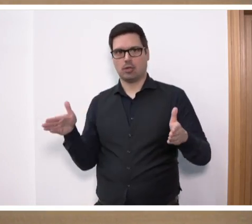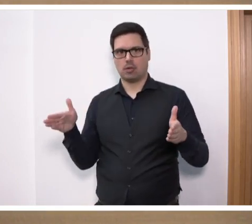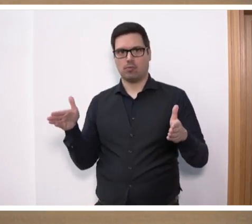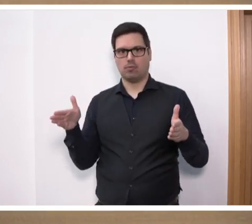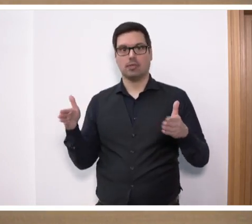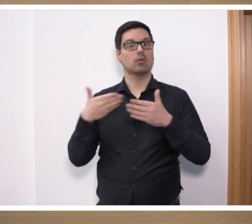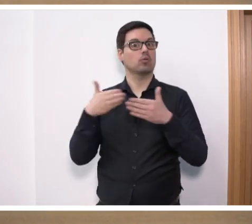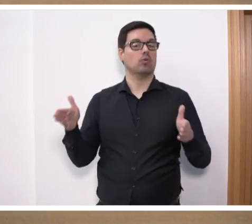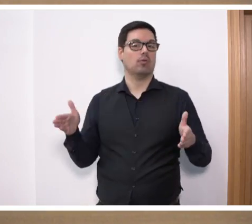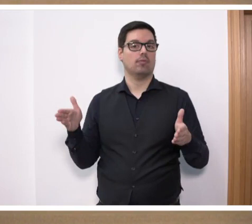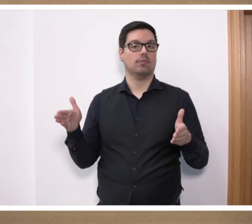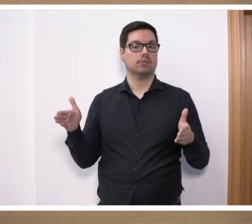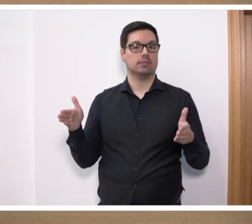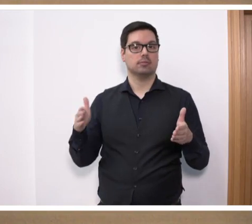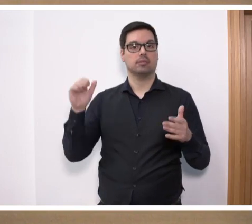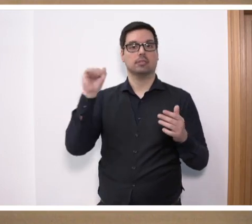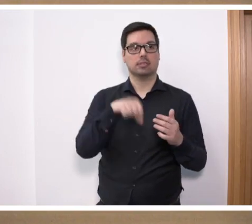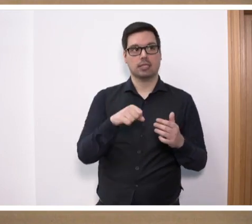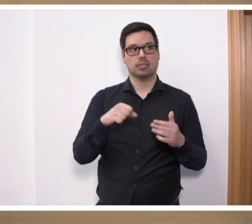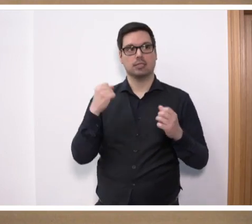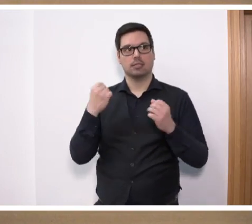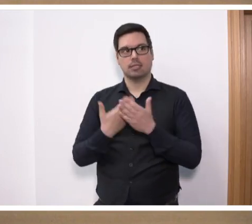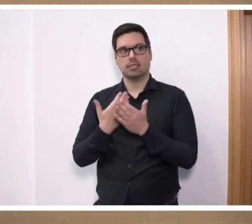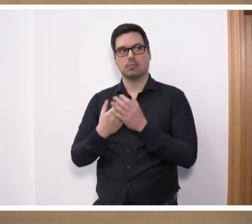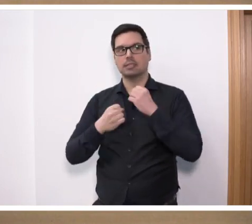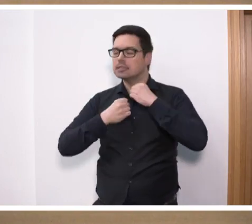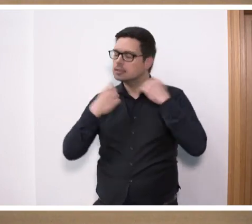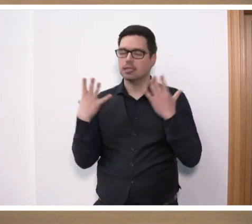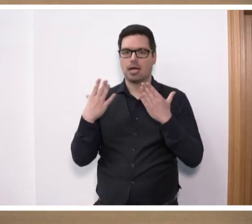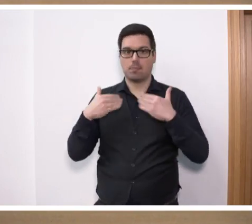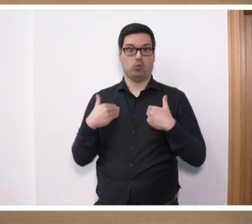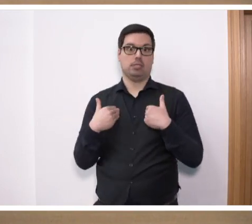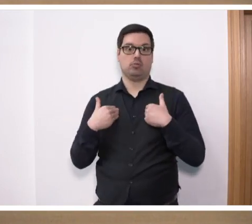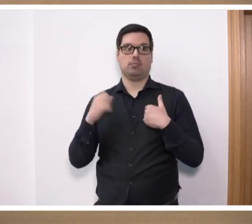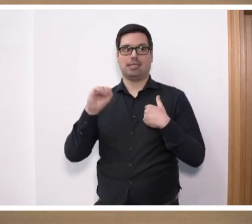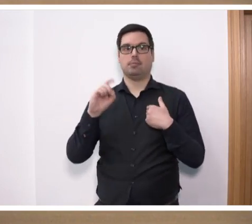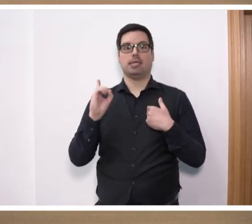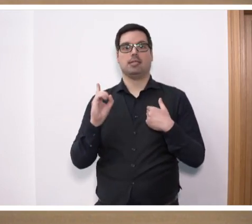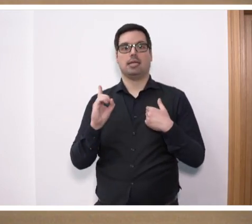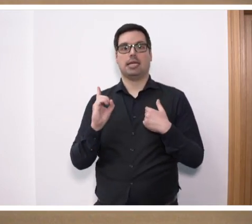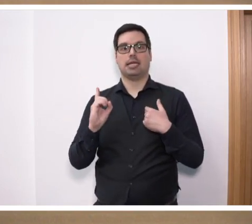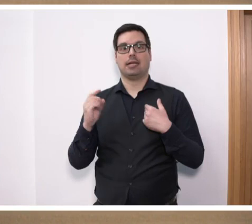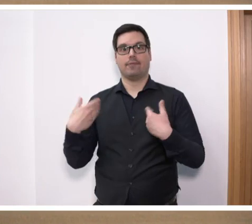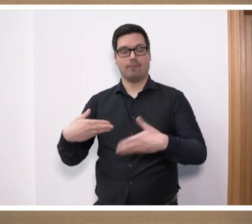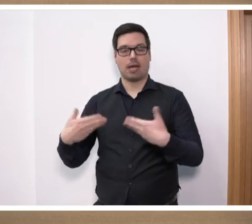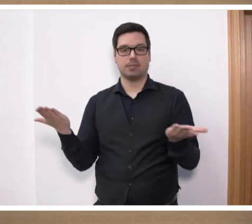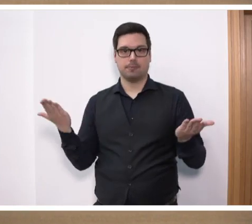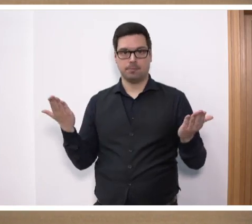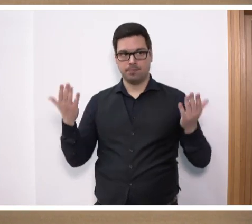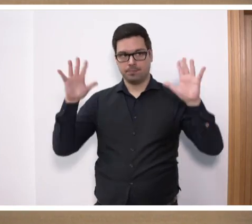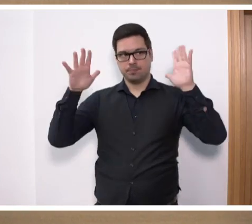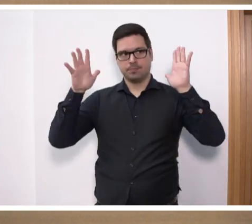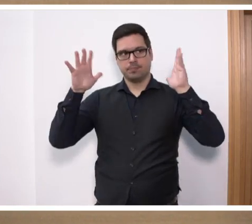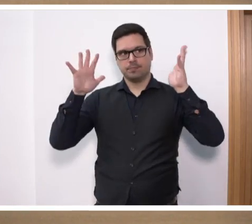sie offen halten. Und deswegen ist das eine ganz klare Position für uns, für die wir auch bei der SPD-Landtagsfraktion werben, liebe Kolleginnen und Kollegen.